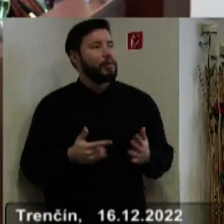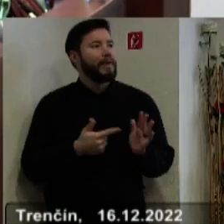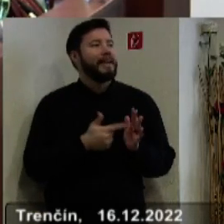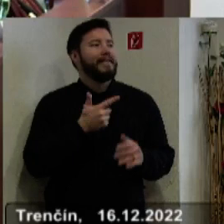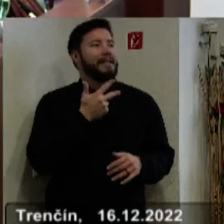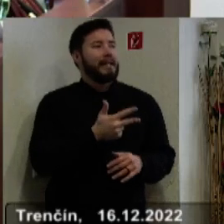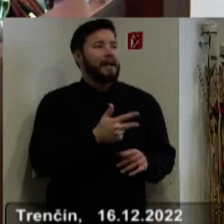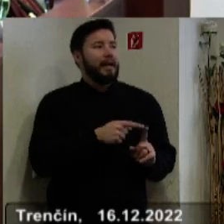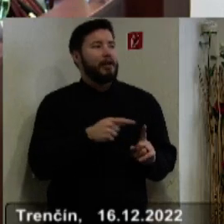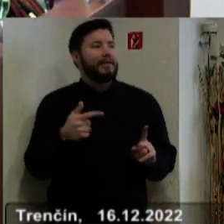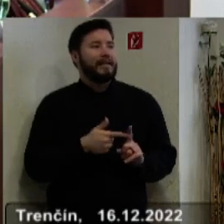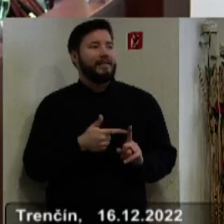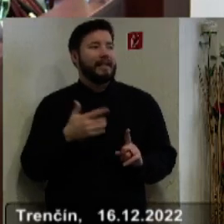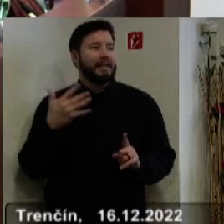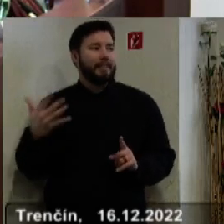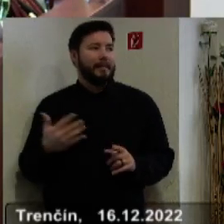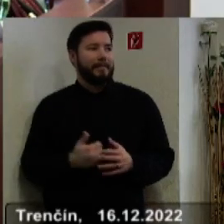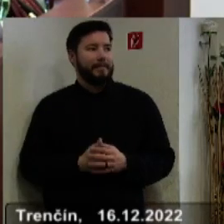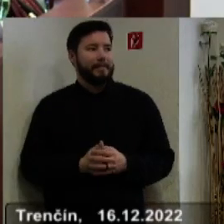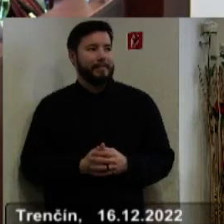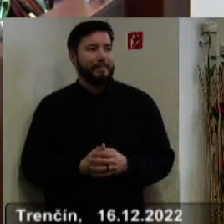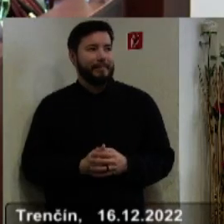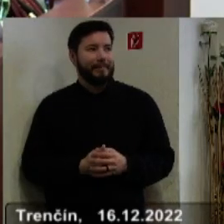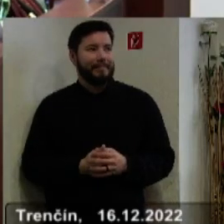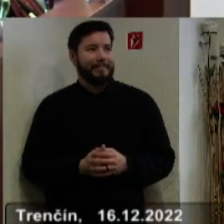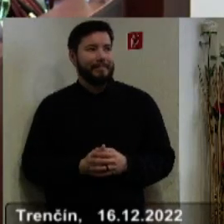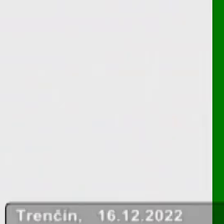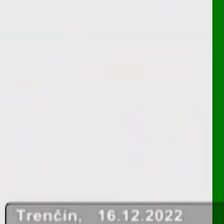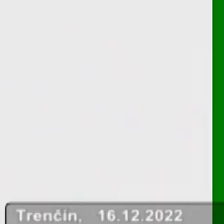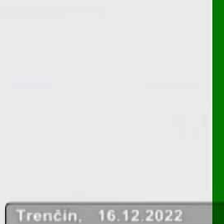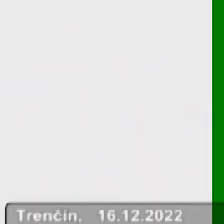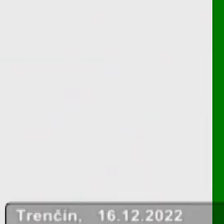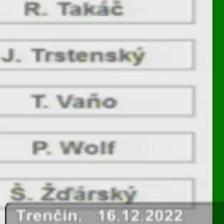roky 2023-2025. nech sa páči, hlasujeme.